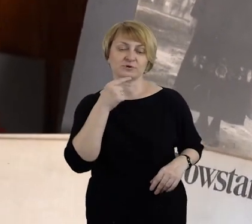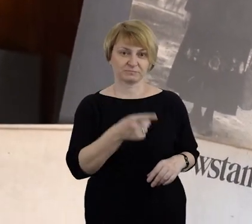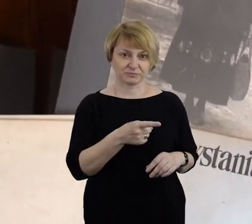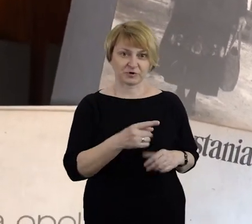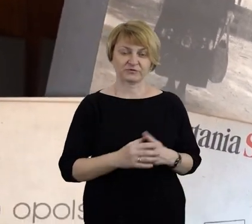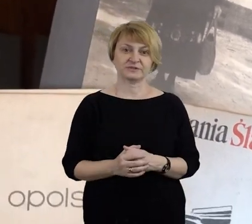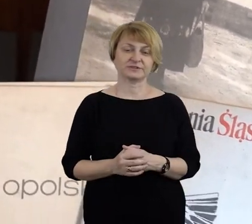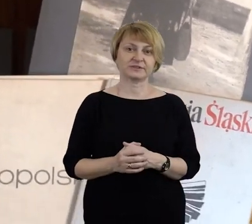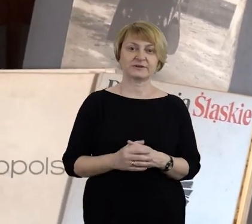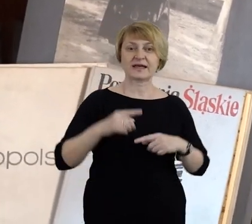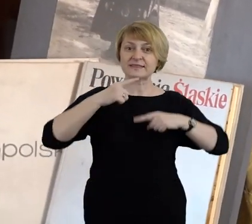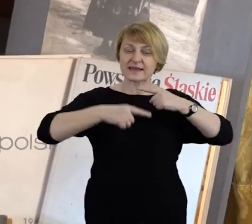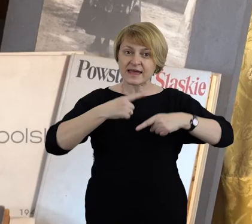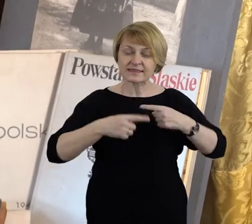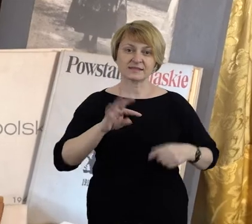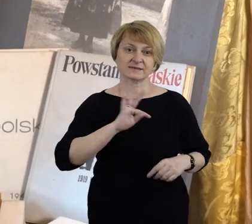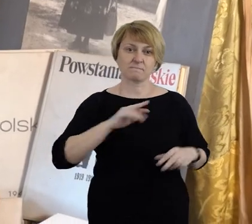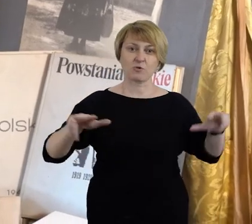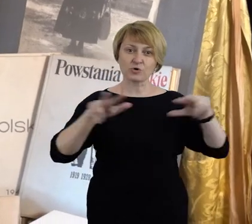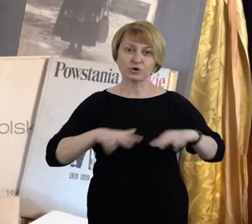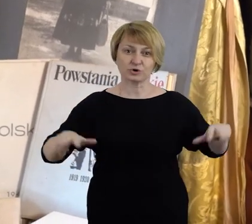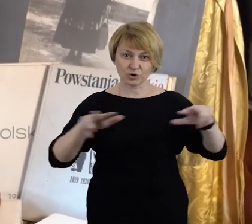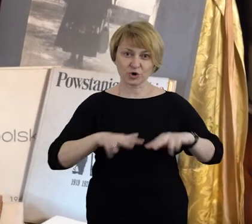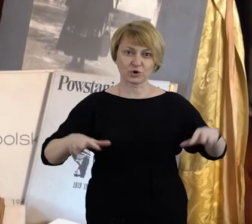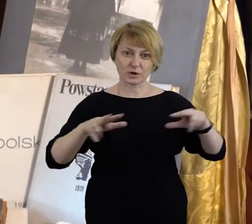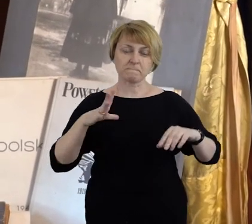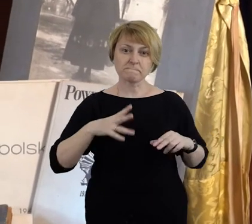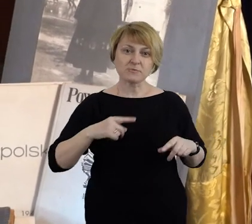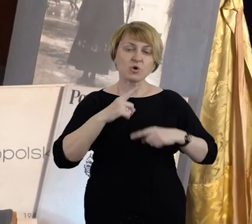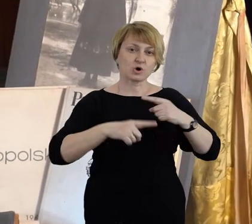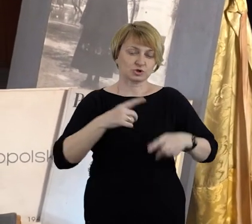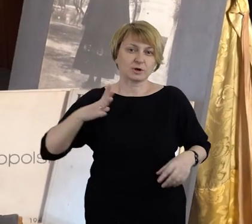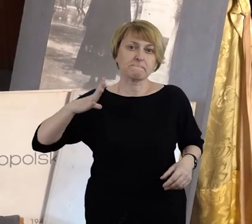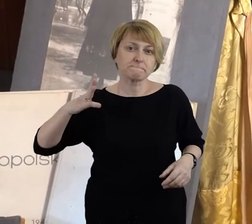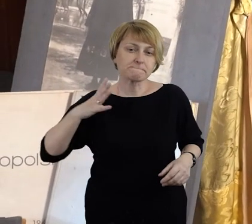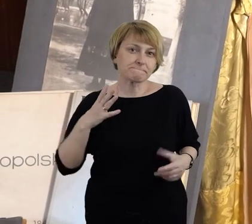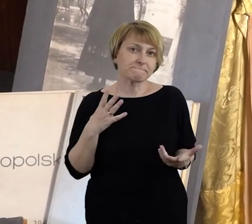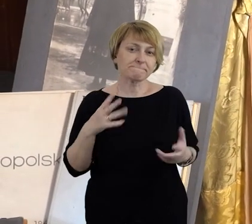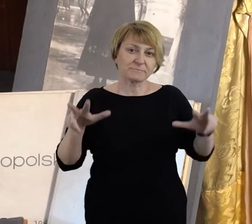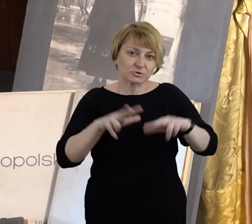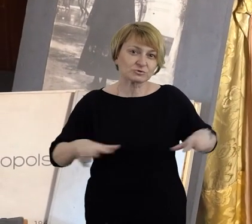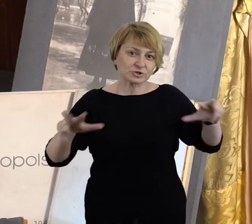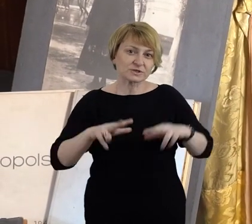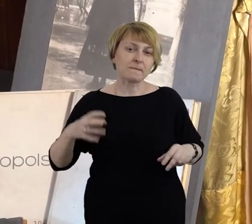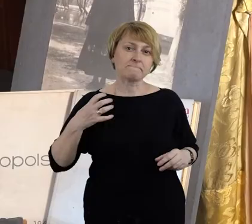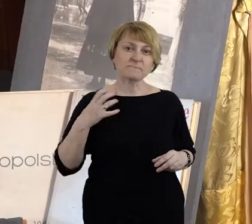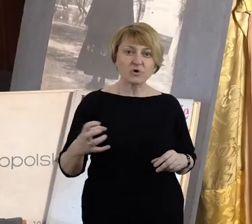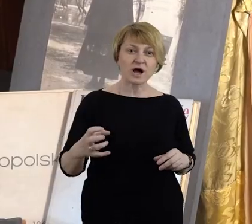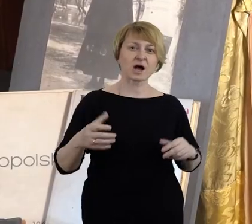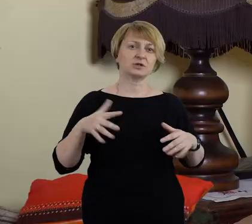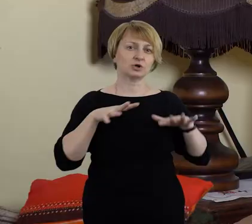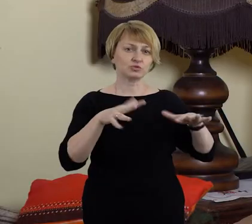można powiedzieć, że w tradycji mojej rodziny, to była rodzina zamożna miała i dużo gruntu i